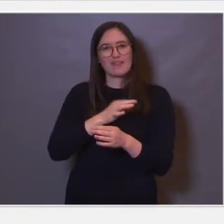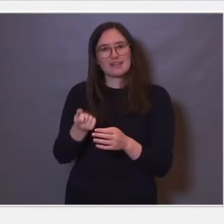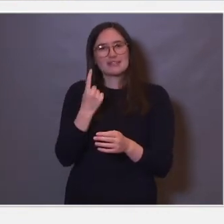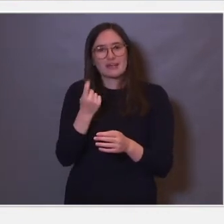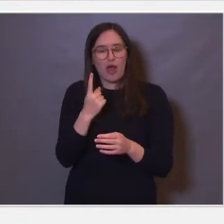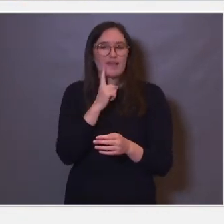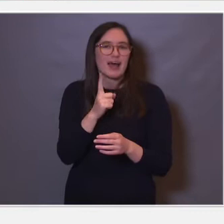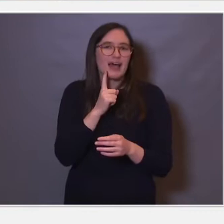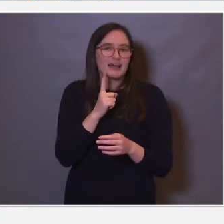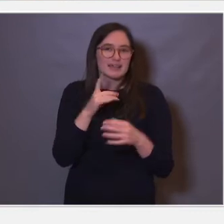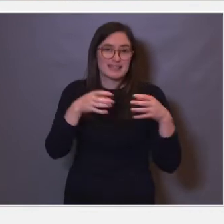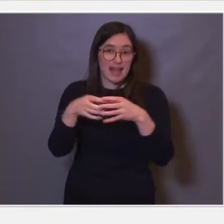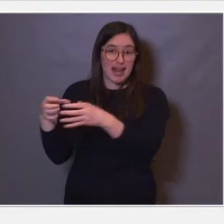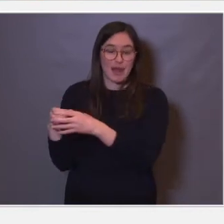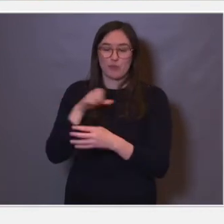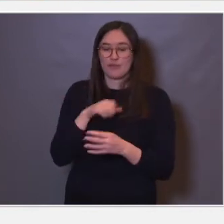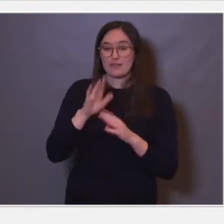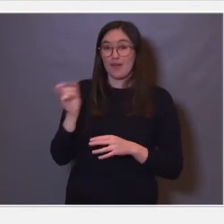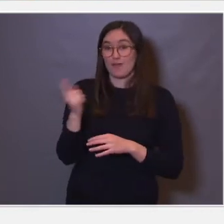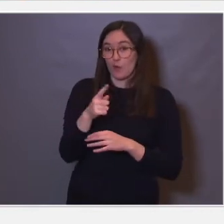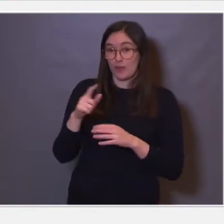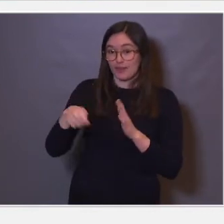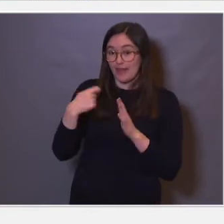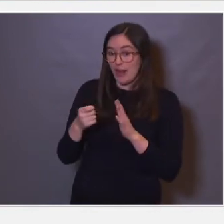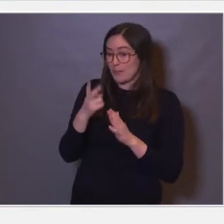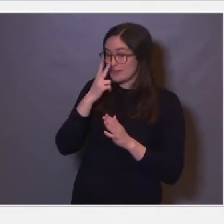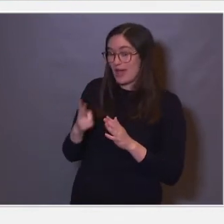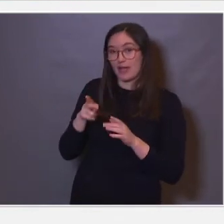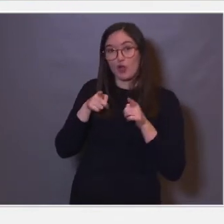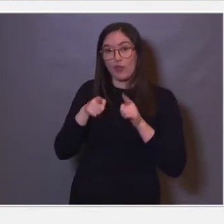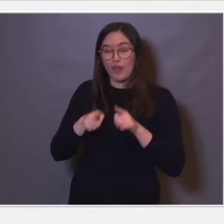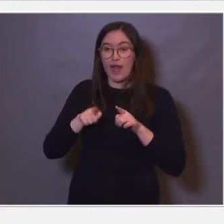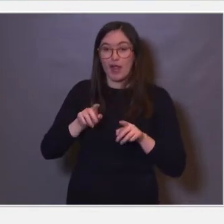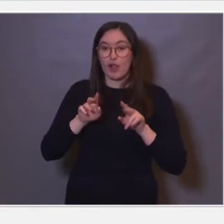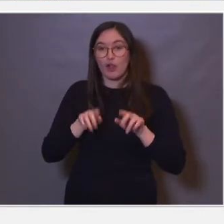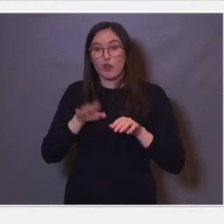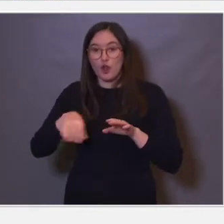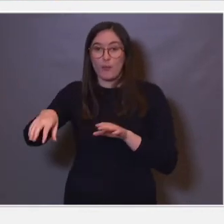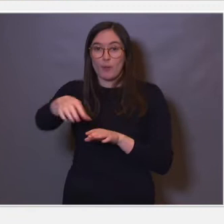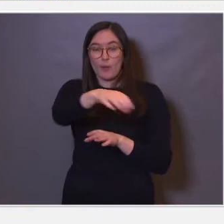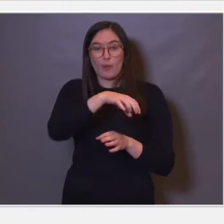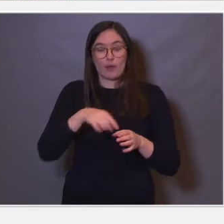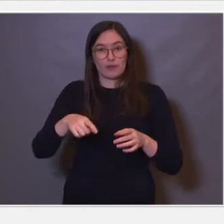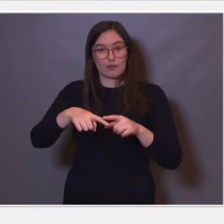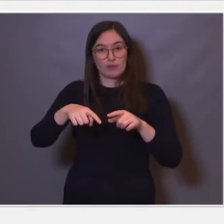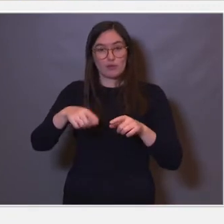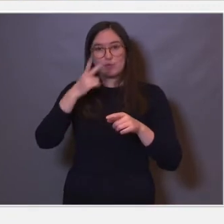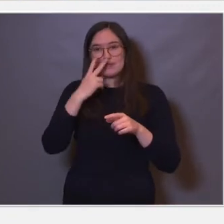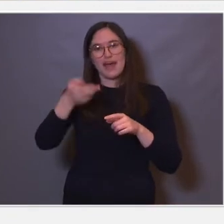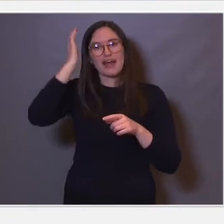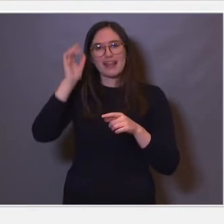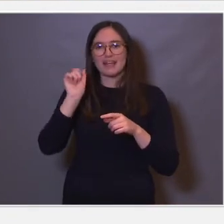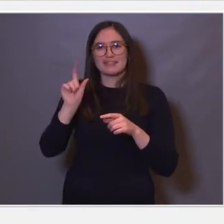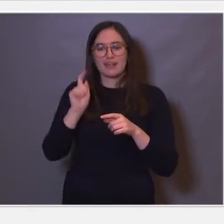speeder opp denne filmen nå, så ser du at rotten løper rundt, denne hjernecellen driver å sende sine hjernesignaler. Og så plutselig ser du at det ikke er